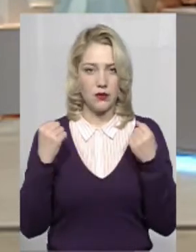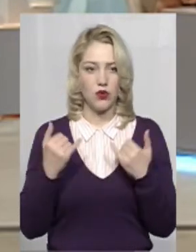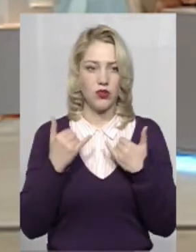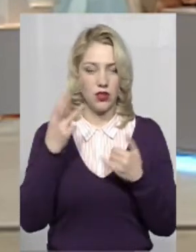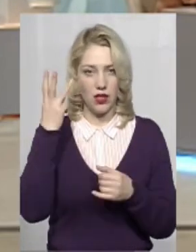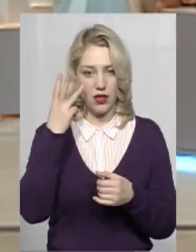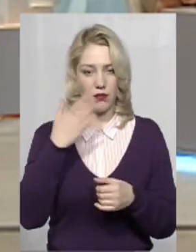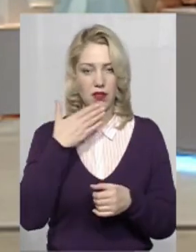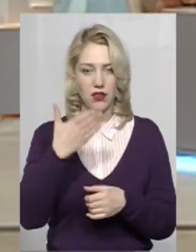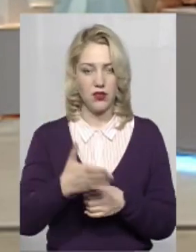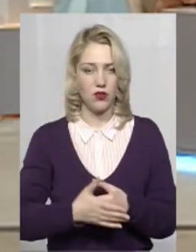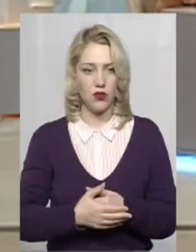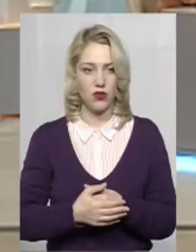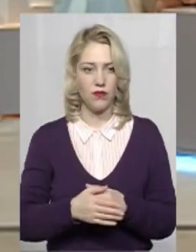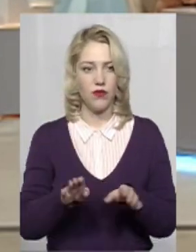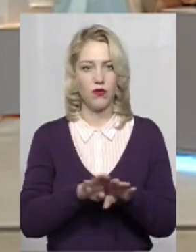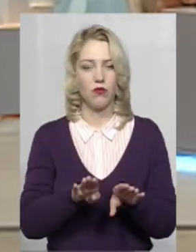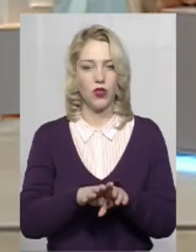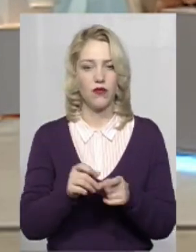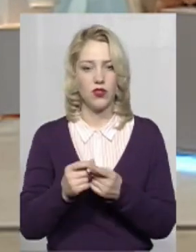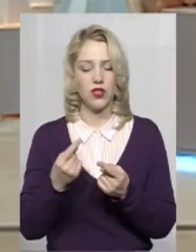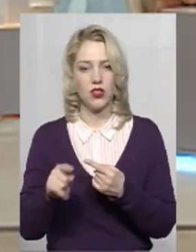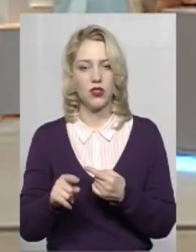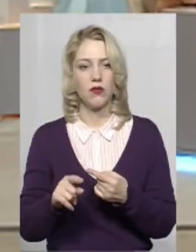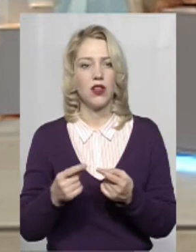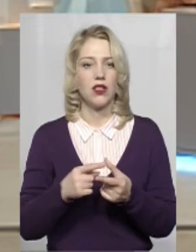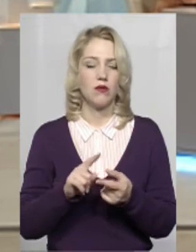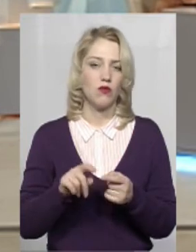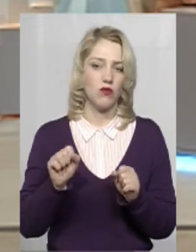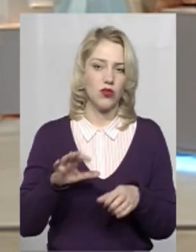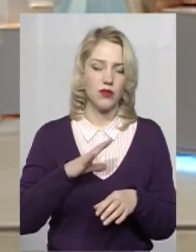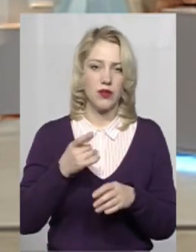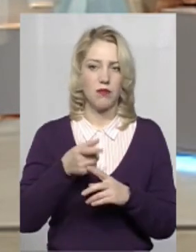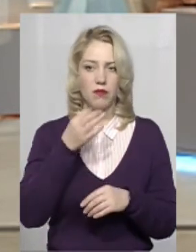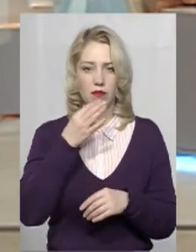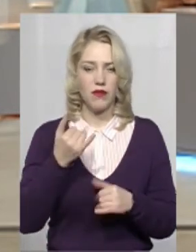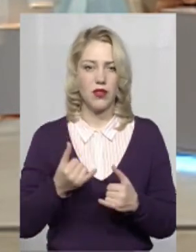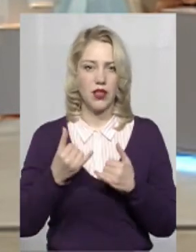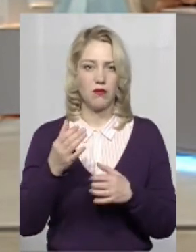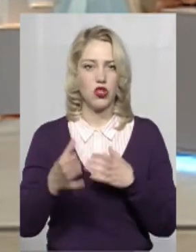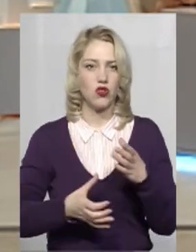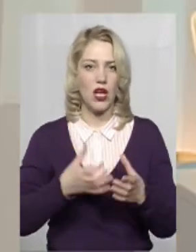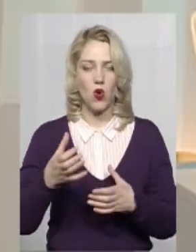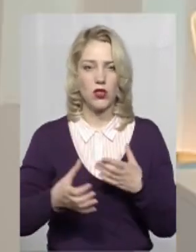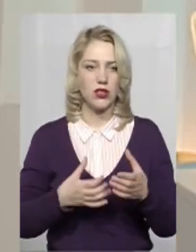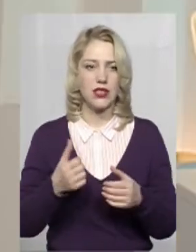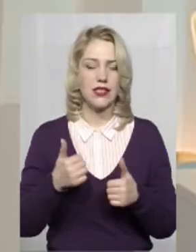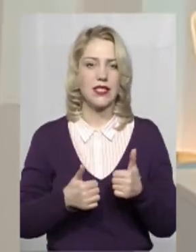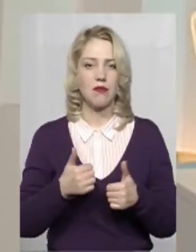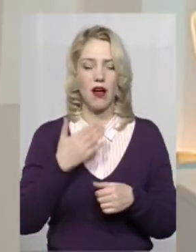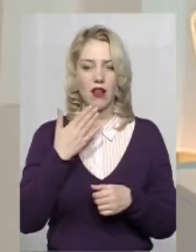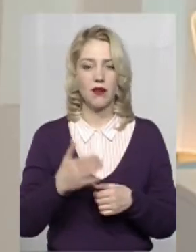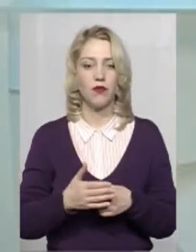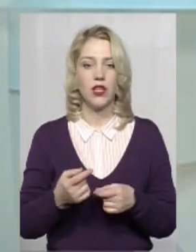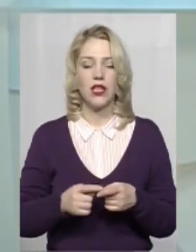Хмельницького, так от, порівняно з іншими. Можливо, це стане привабливим для якихось міжнародних змагань?